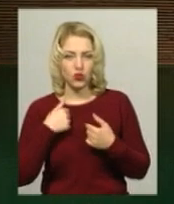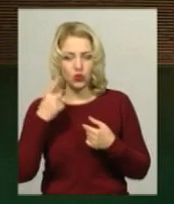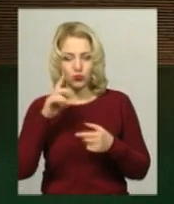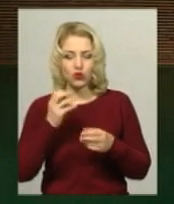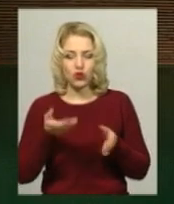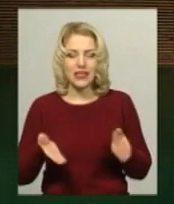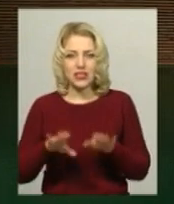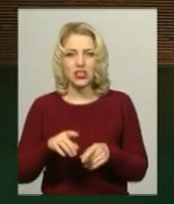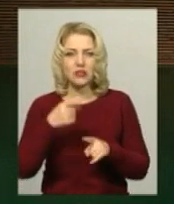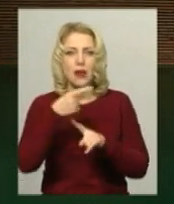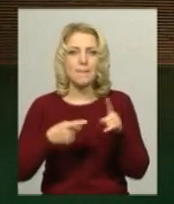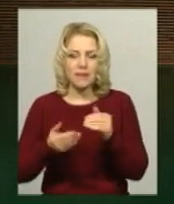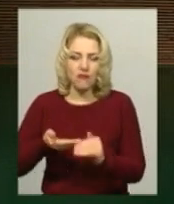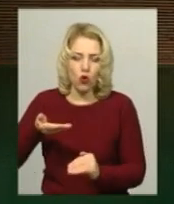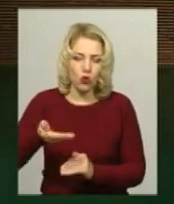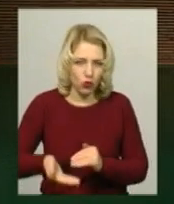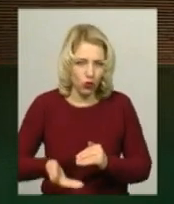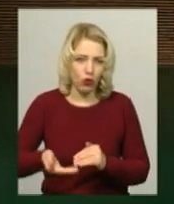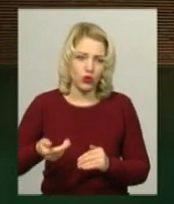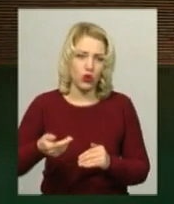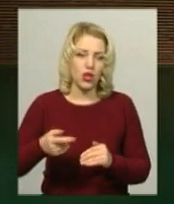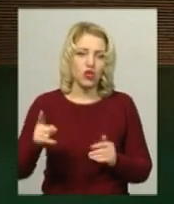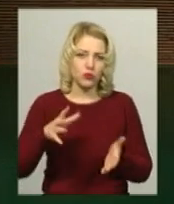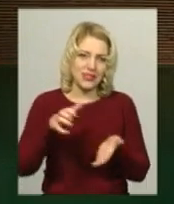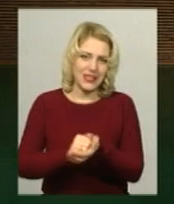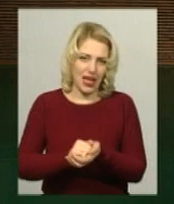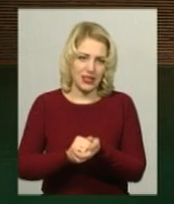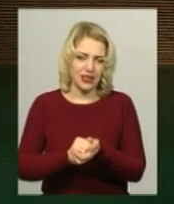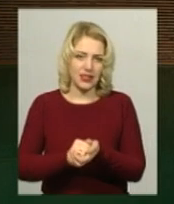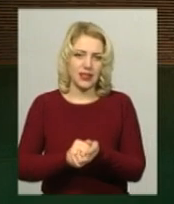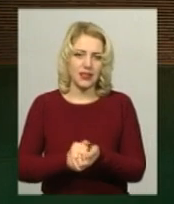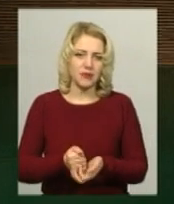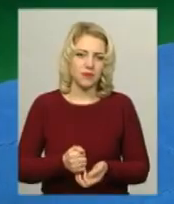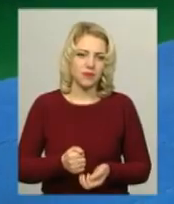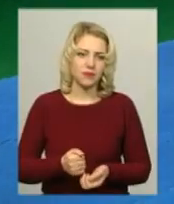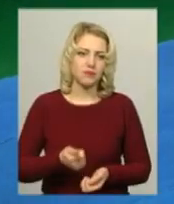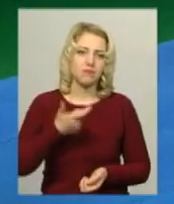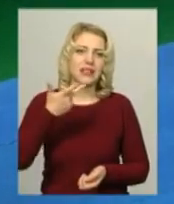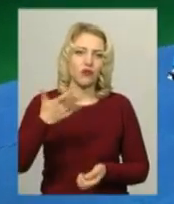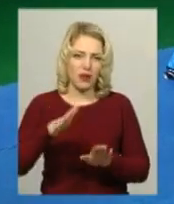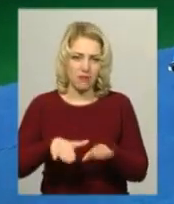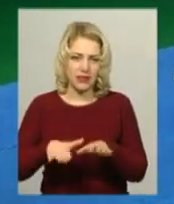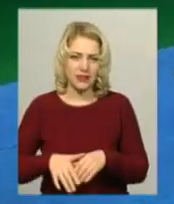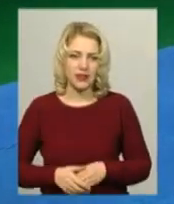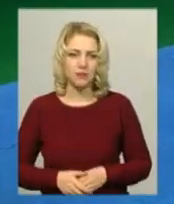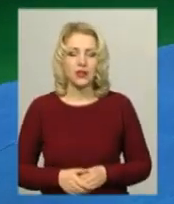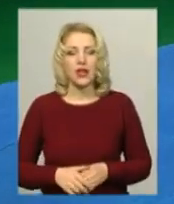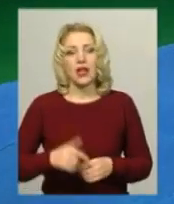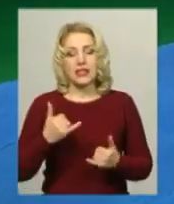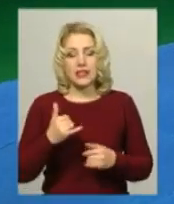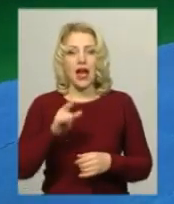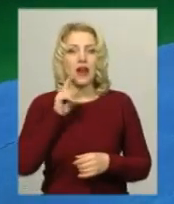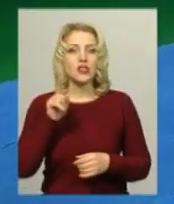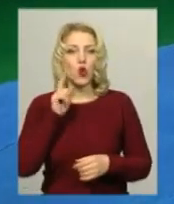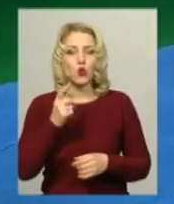залишилося, а ми посіли п'яте місце, Івачук, Микита теж п'яте місце». Зараз юніори готуються до наступних